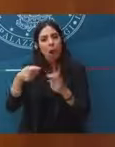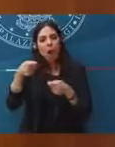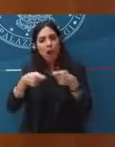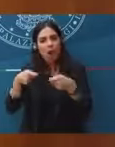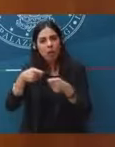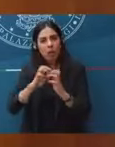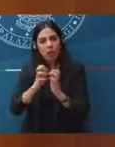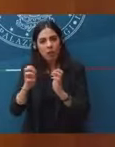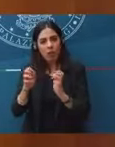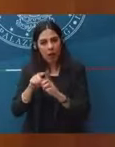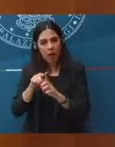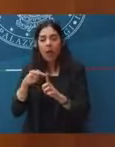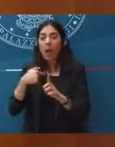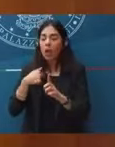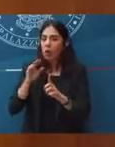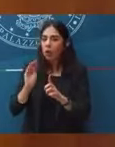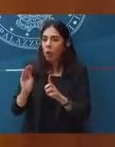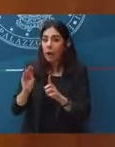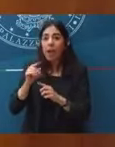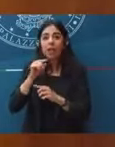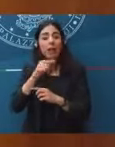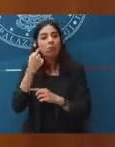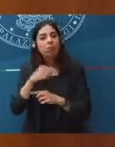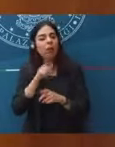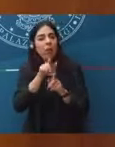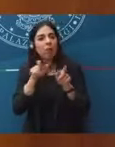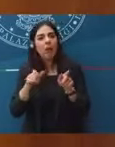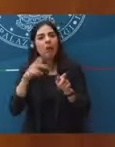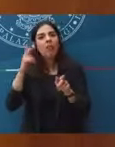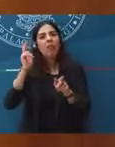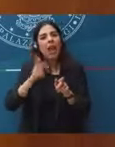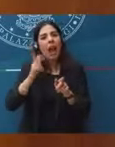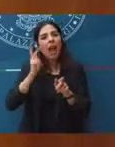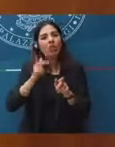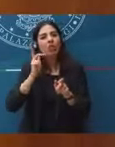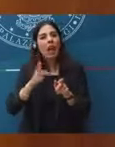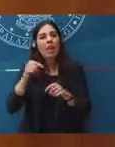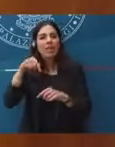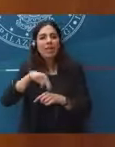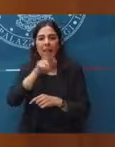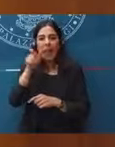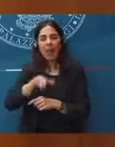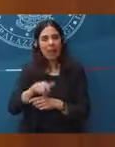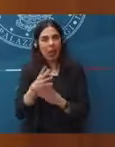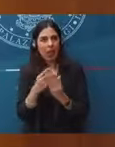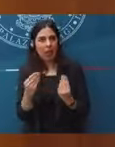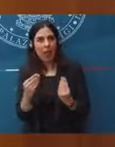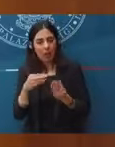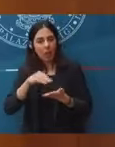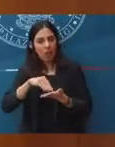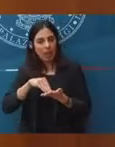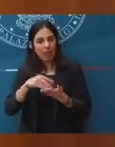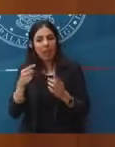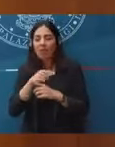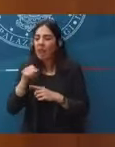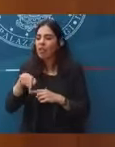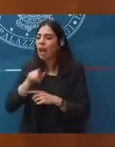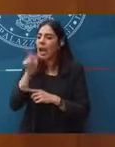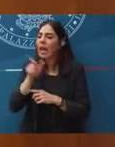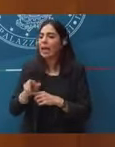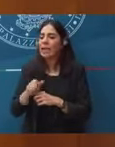presenza importante dei francesi in Italia rispetto alla presenza italiana in Francia? E poi, sempre oggi, con Bruno Le Maire, il